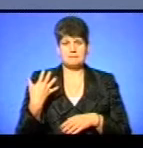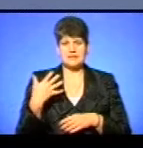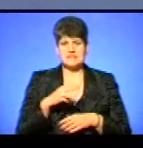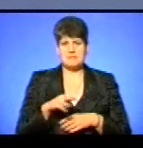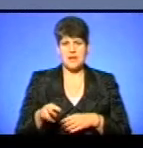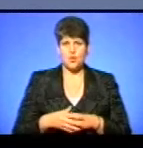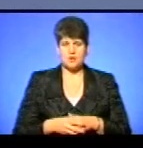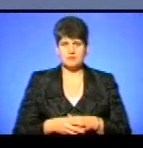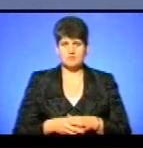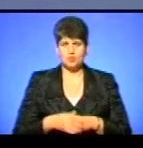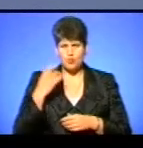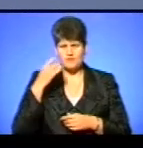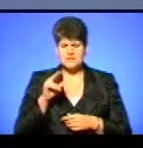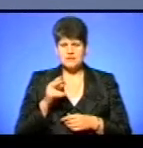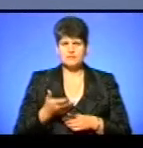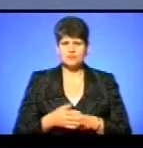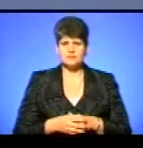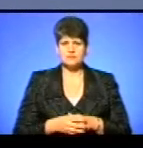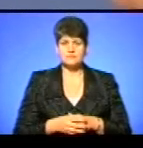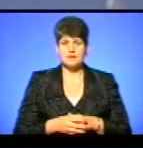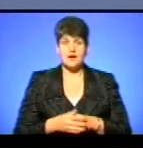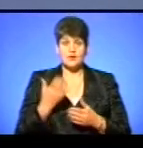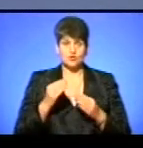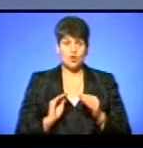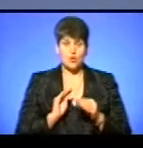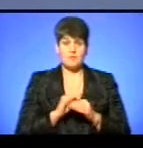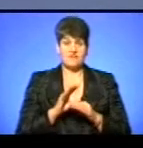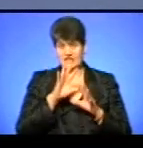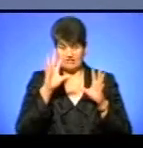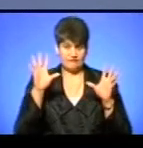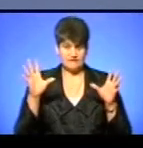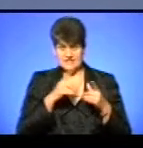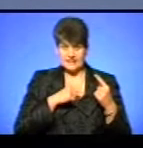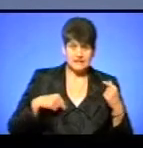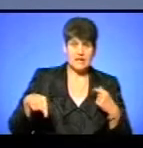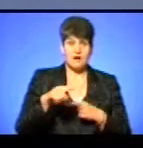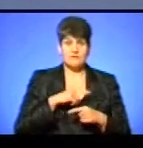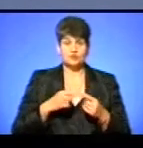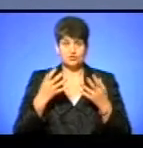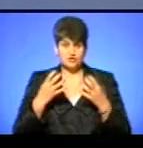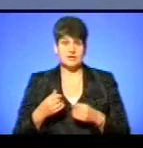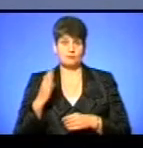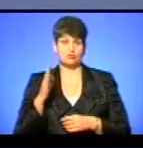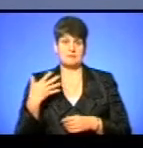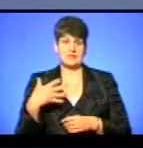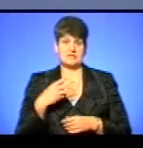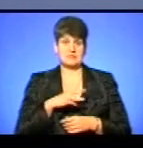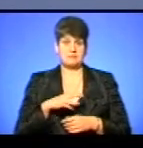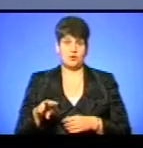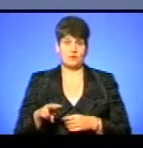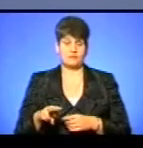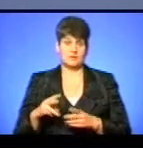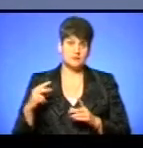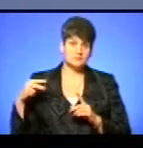мільйонів. Уявіть собі цифру. Ну, а якщо добавити всіх і вся навколишніх, то ще буде одних 50 мільйонів на бюджет міста